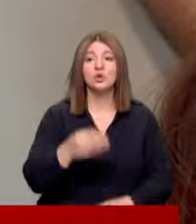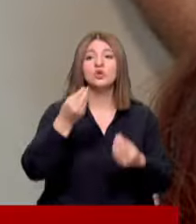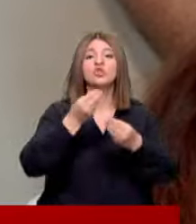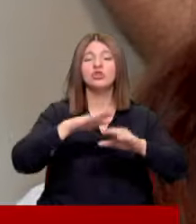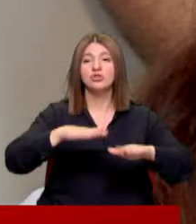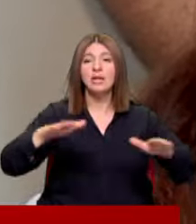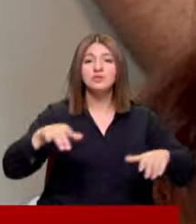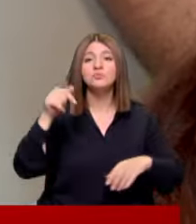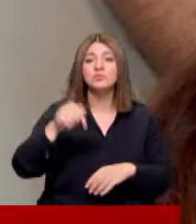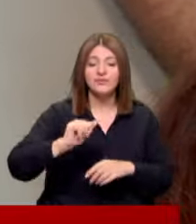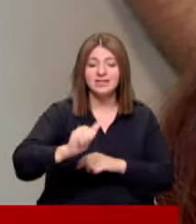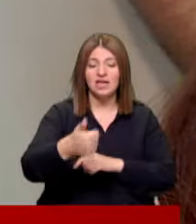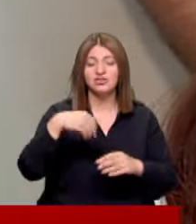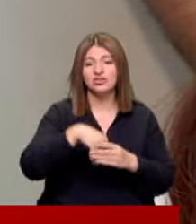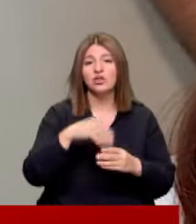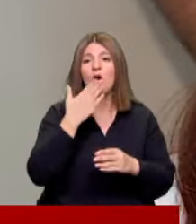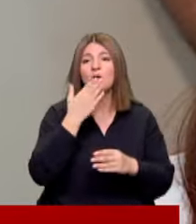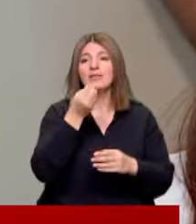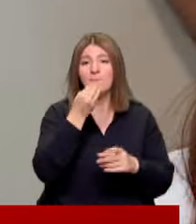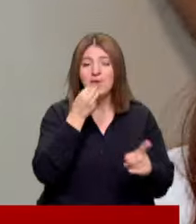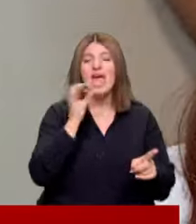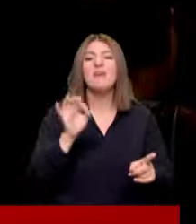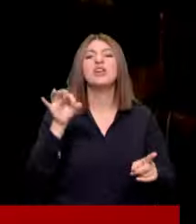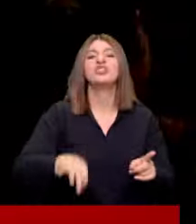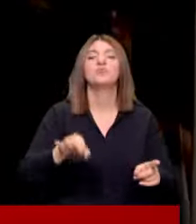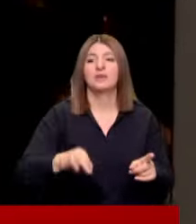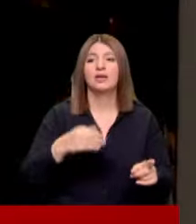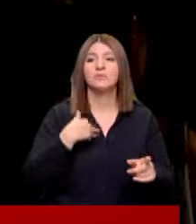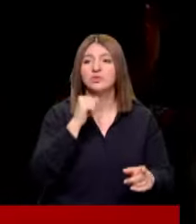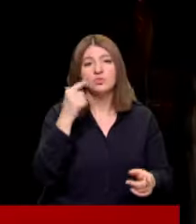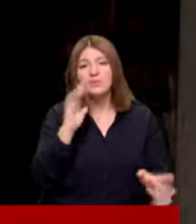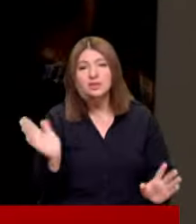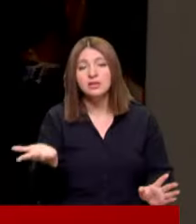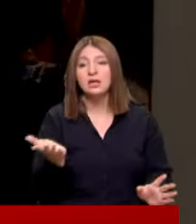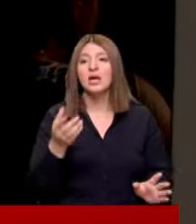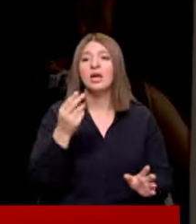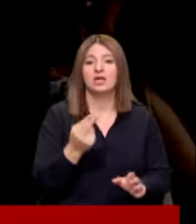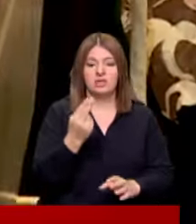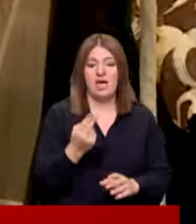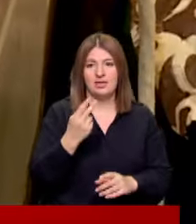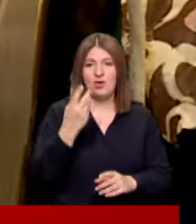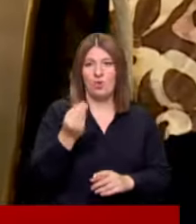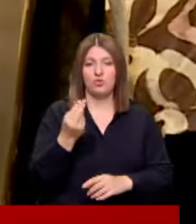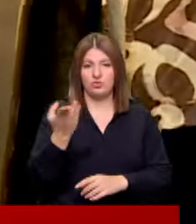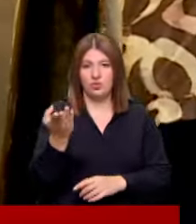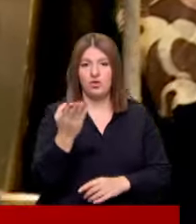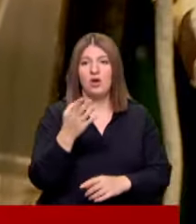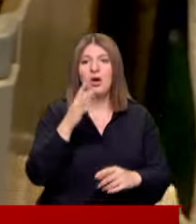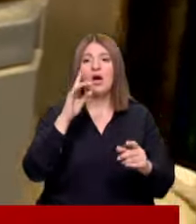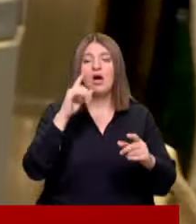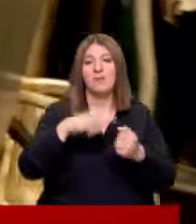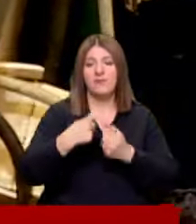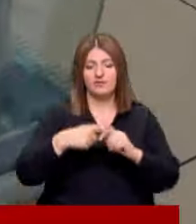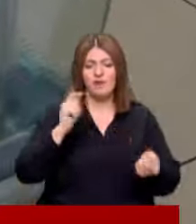Çocuklarımızın bugünü ve yarını için Okul yemeği Hemen şimdi Biz hiç görmedik 7. sınıfa geçti oğlum Her hafta